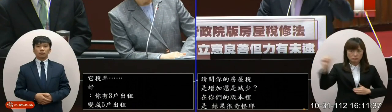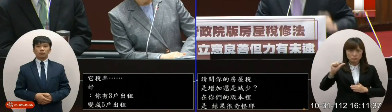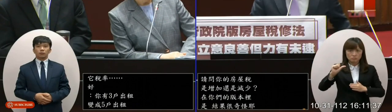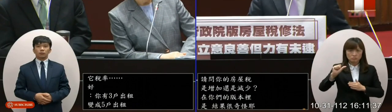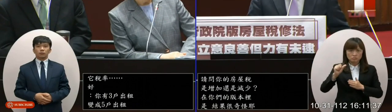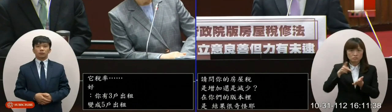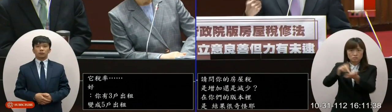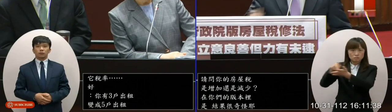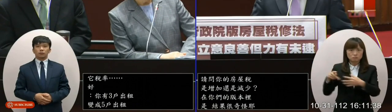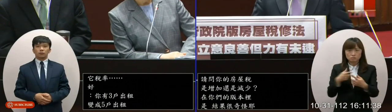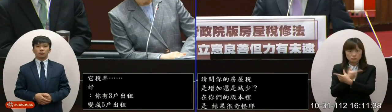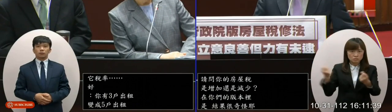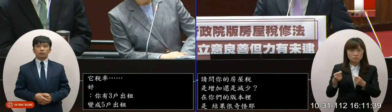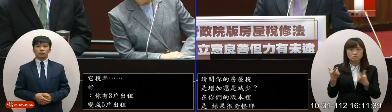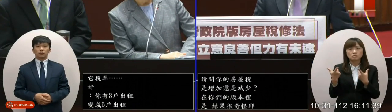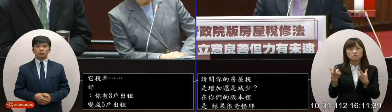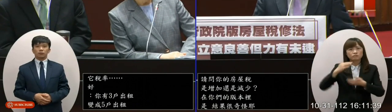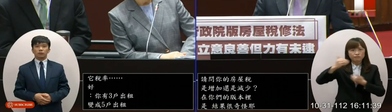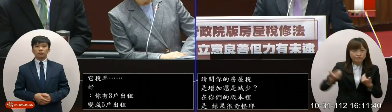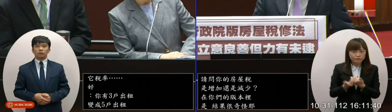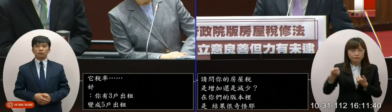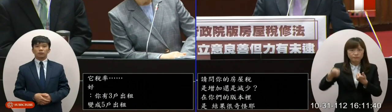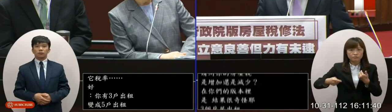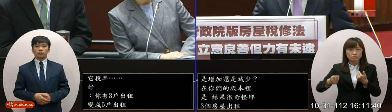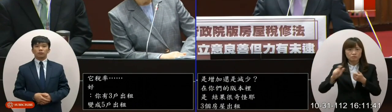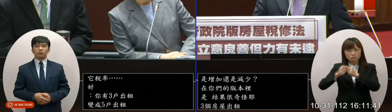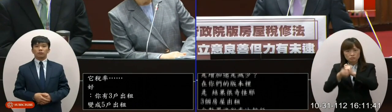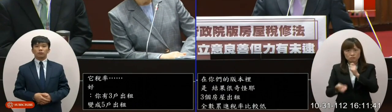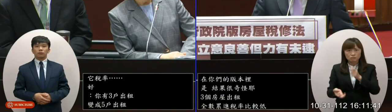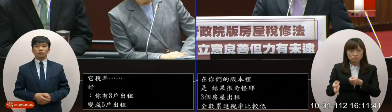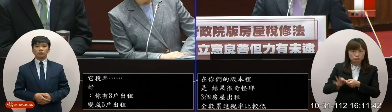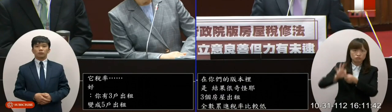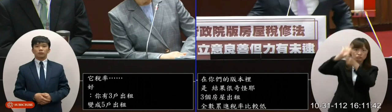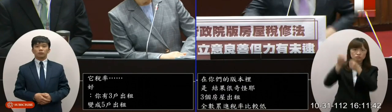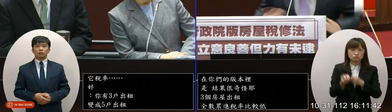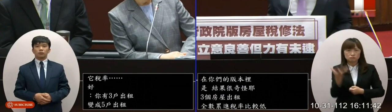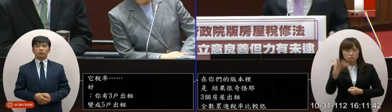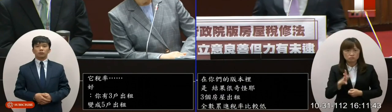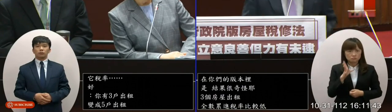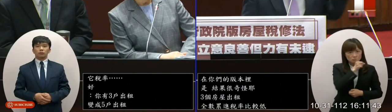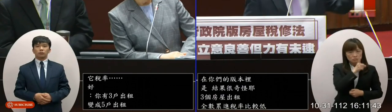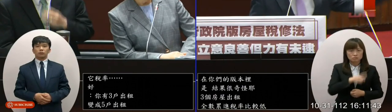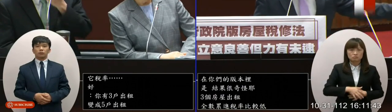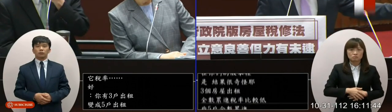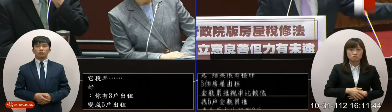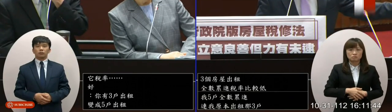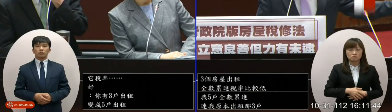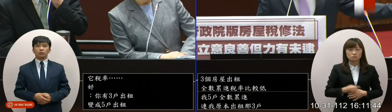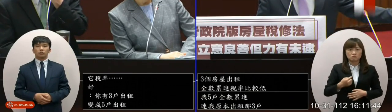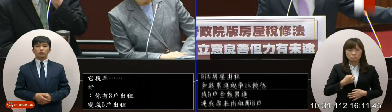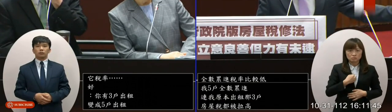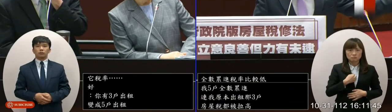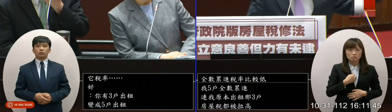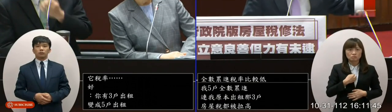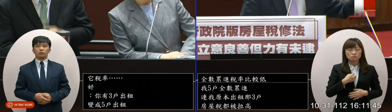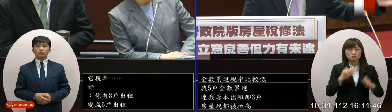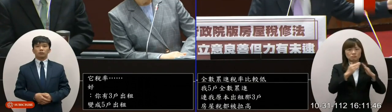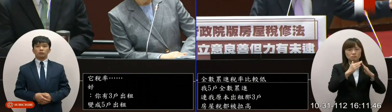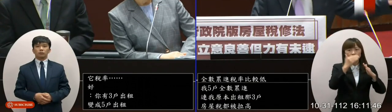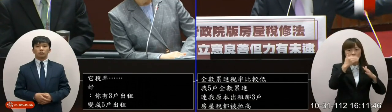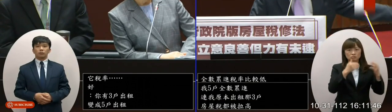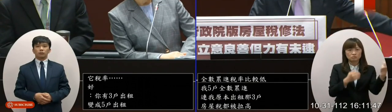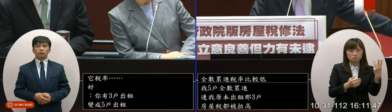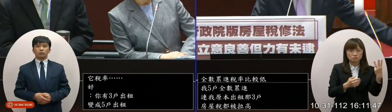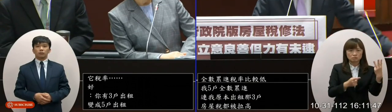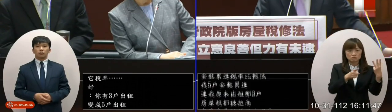房屋稅都被拉高怎麼會是這種版本呢怎麼會是這種版本呢結果產生在我其他房屋少兩戶之後他的全